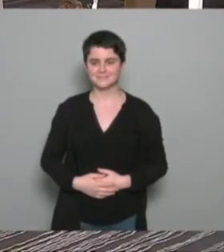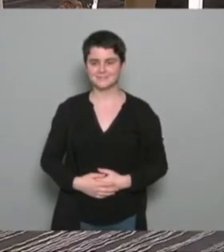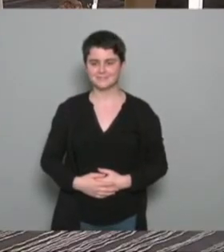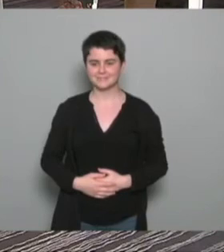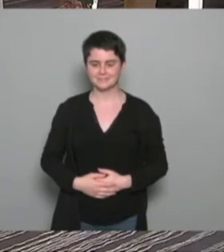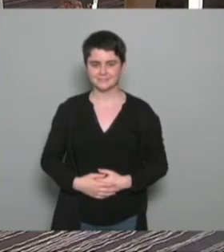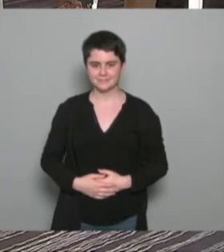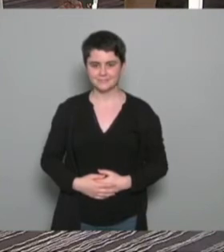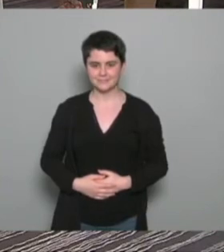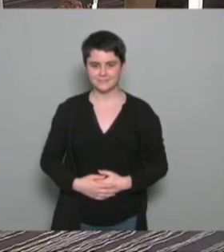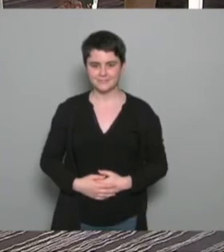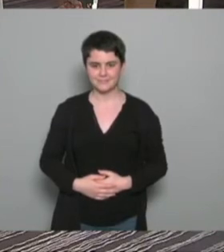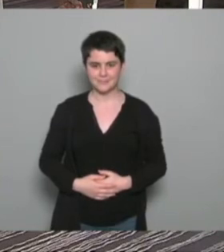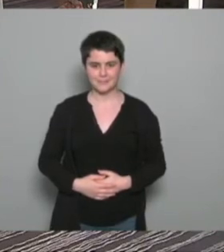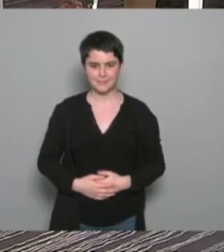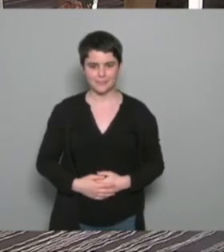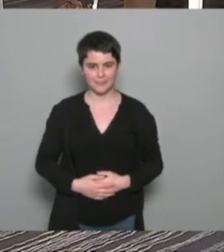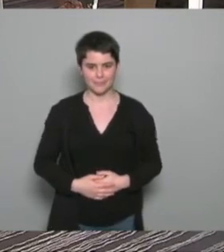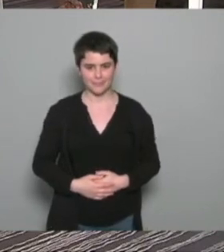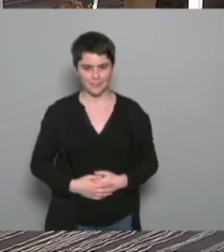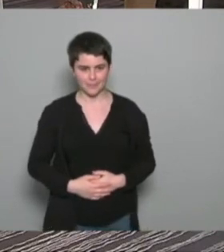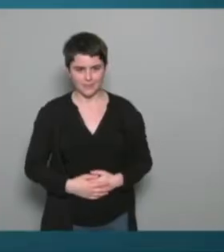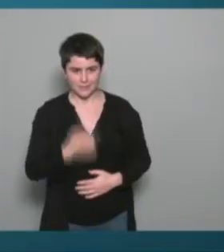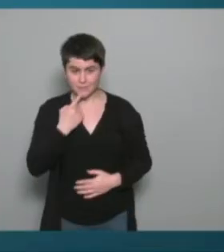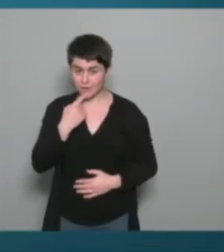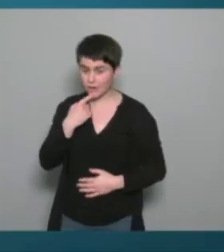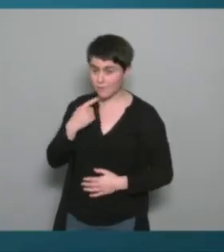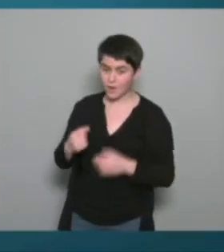c'est à dire ne limitons pas le nombre de joueurs dans l'équipe c'est ça